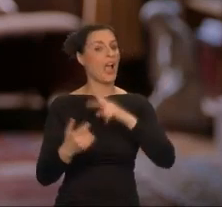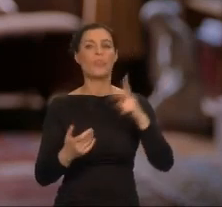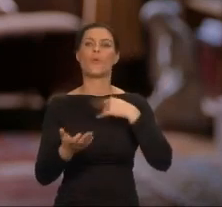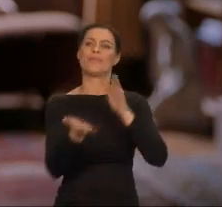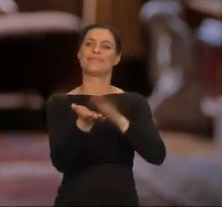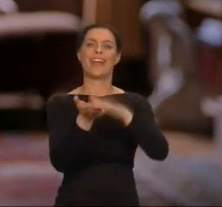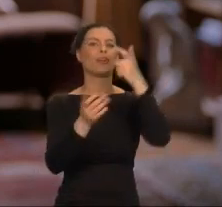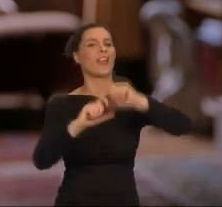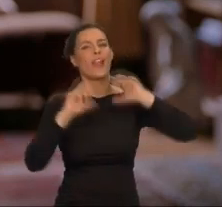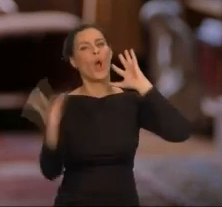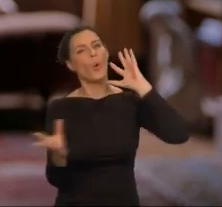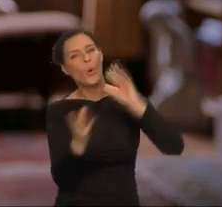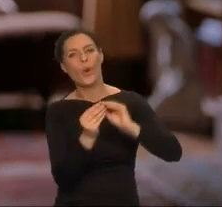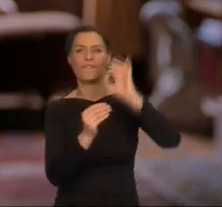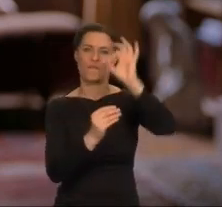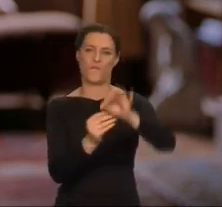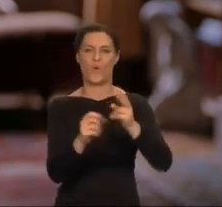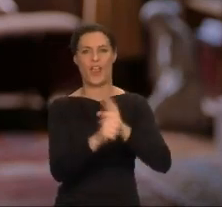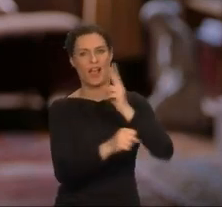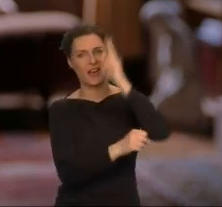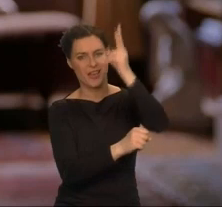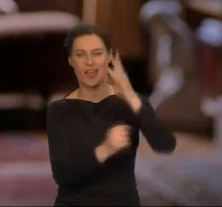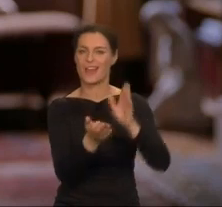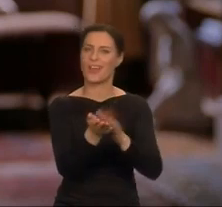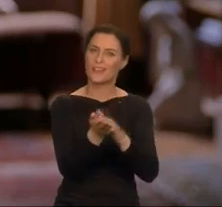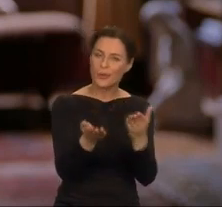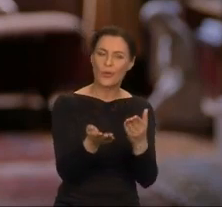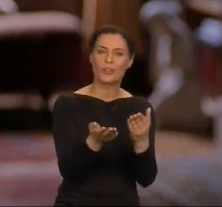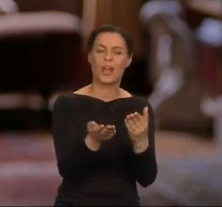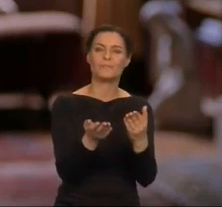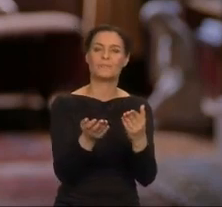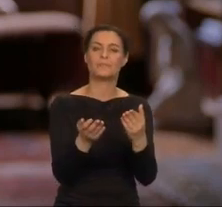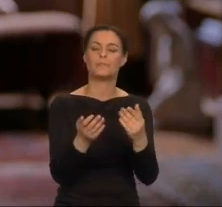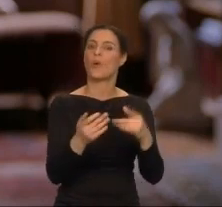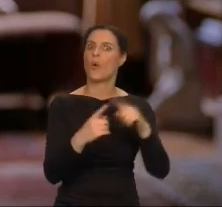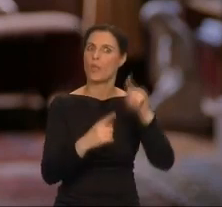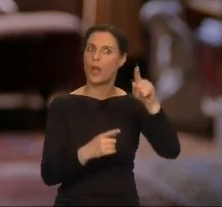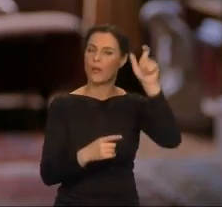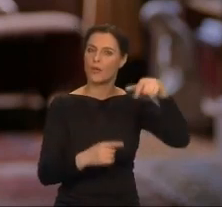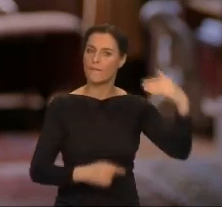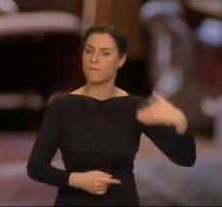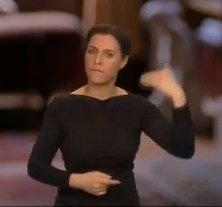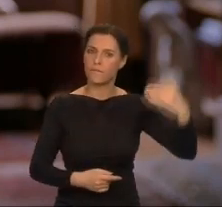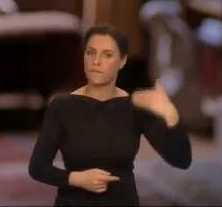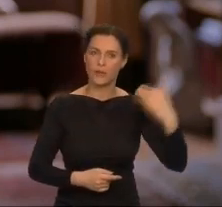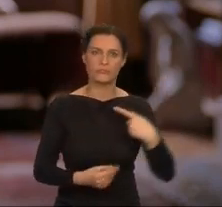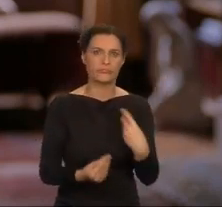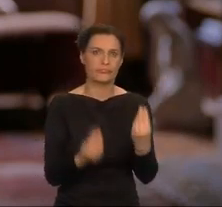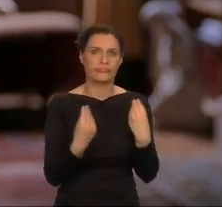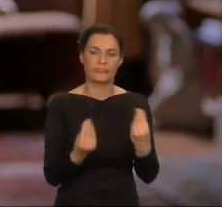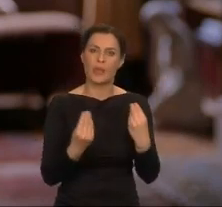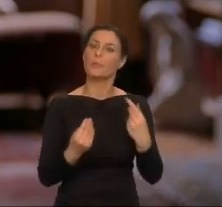kariery i nieoficjalną przepustkę do kanonu literatury, wygłosiła mowę, która była doskonale